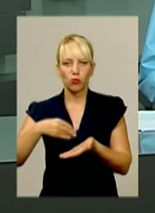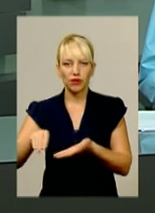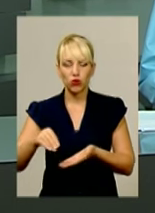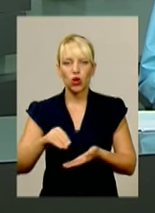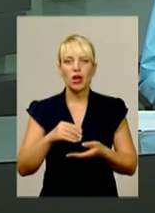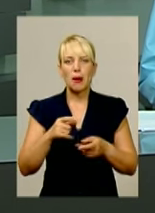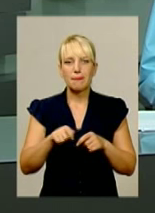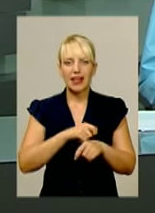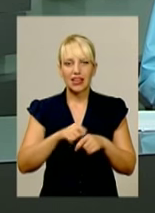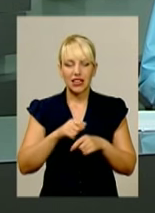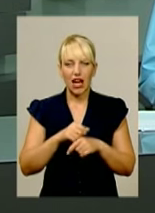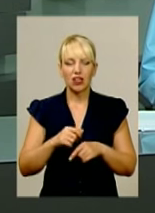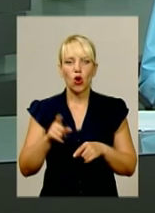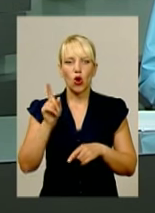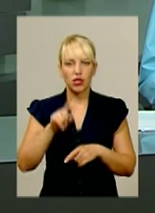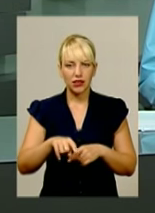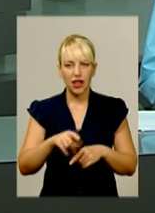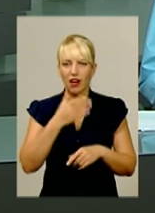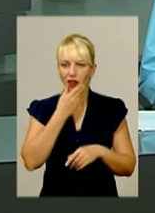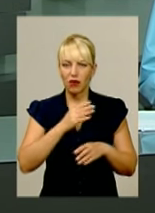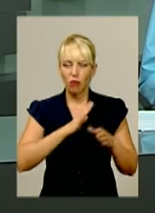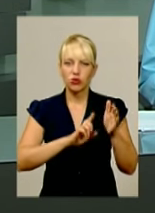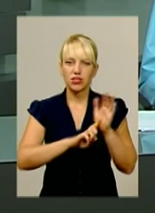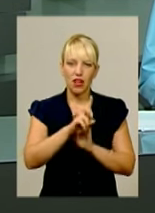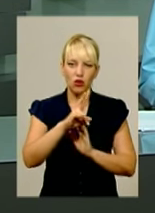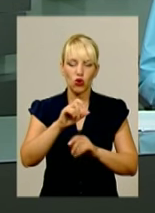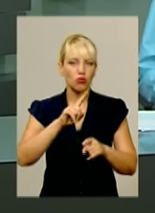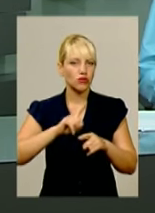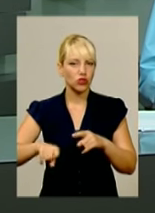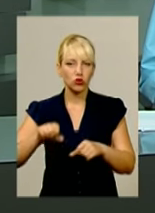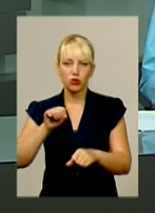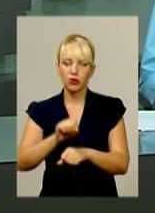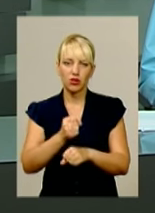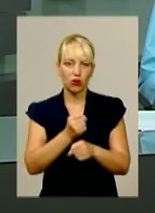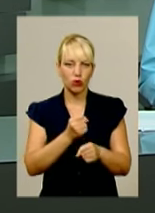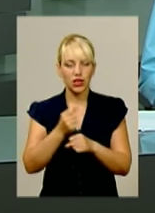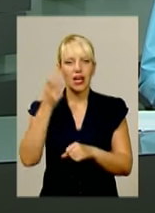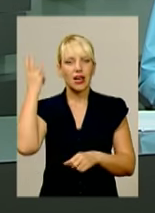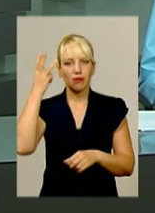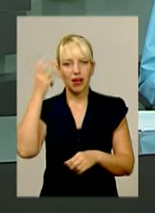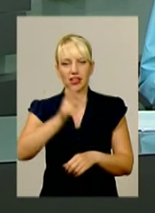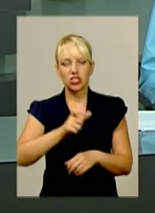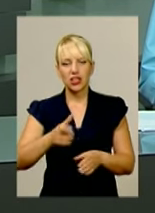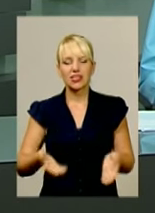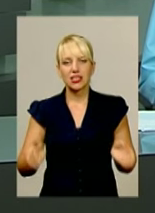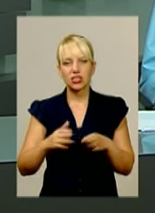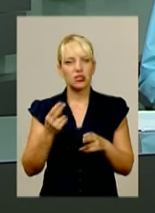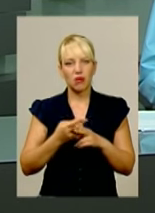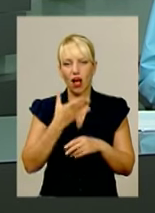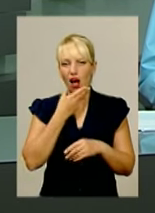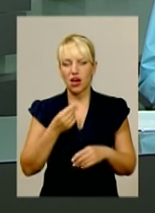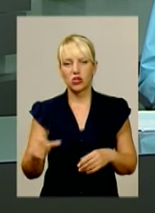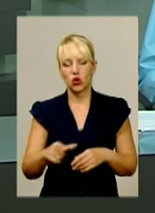попри хороший старт, роботи швидко припинилися. В результаті хмельничани знову залишилися без хороших трас, а служба